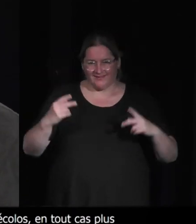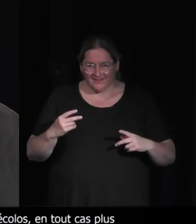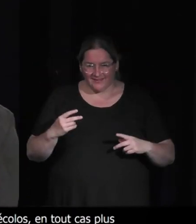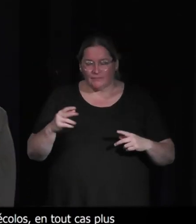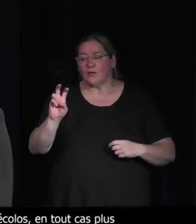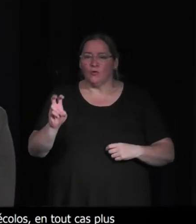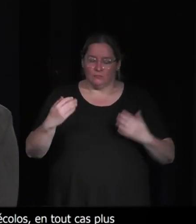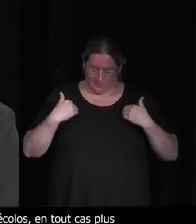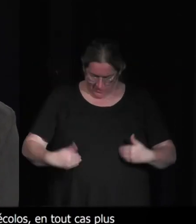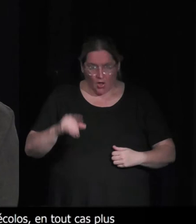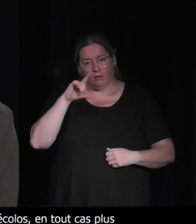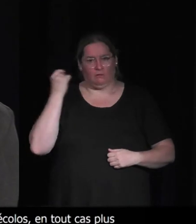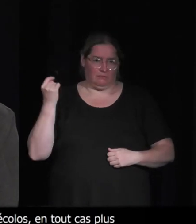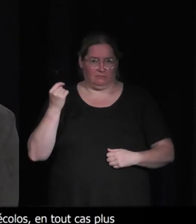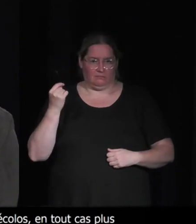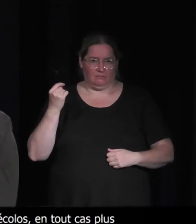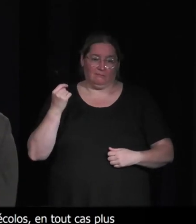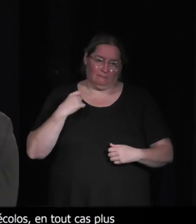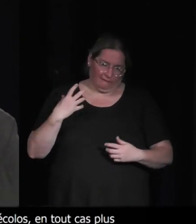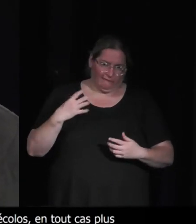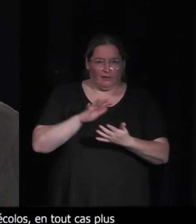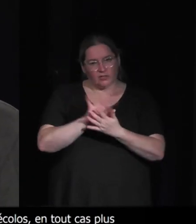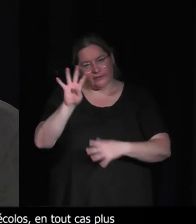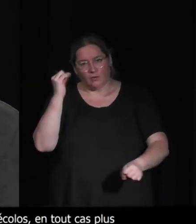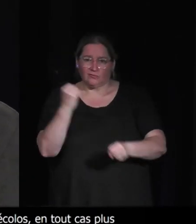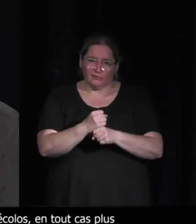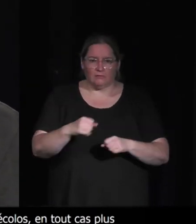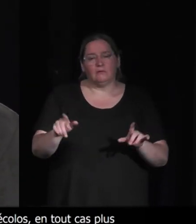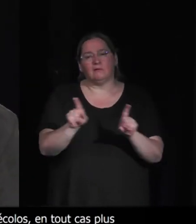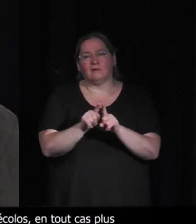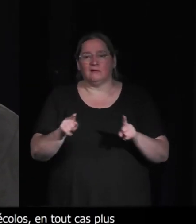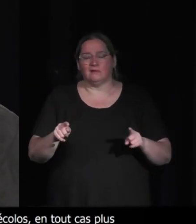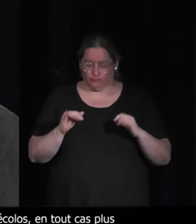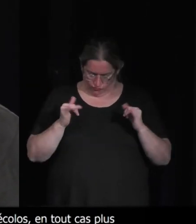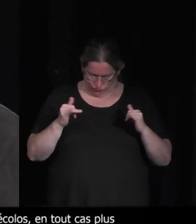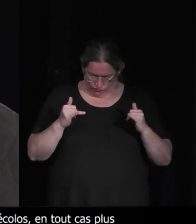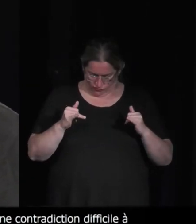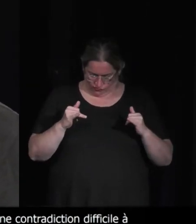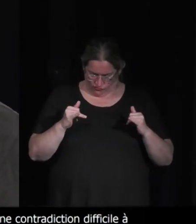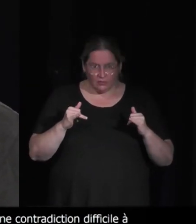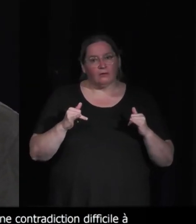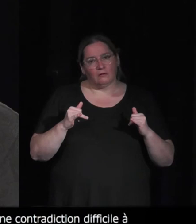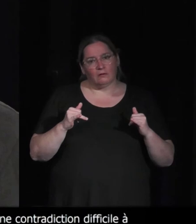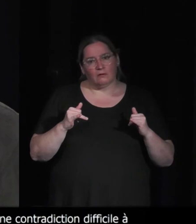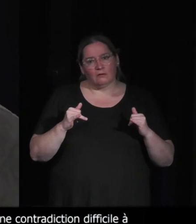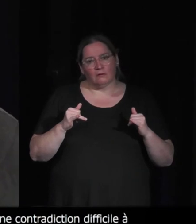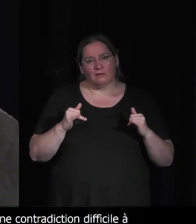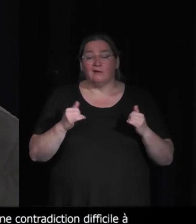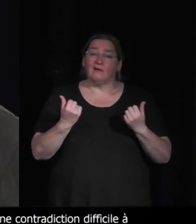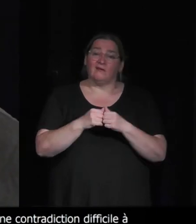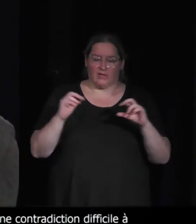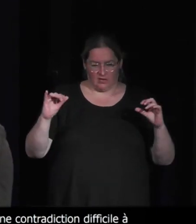40 ans qui est un peu d'ailleurs le portrait type du joueur qui au bout d'un moment se rend compte quand même qu'il a quand même flingué beaucoup de choses dans sa vie, dans